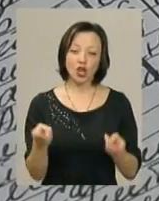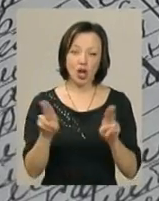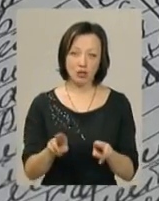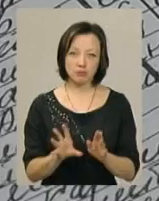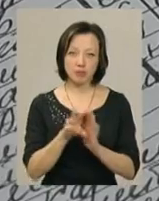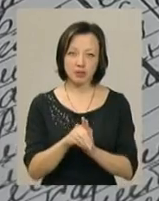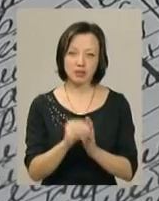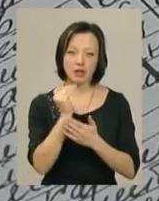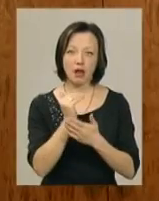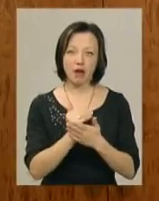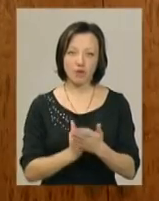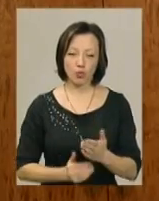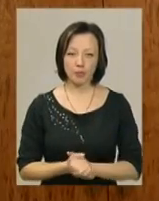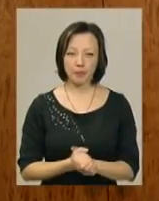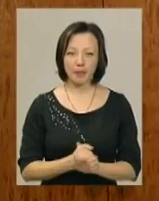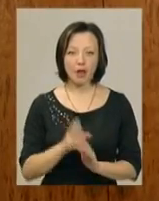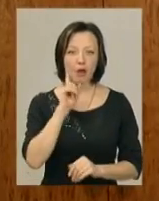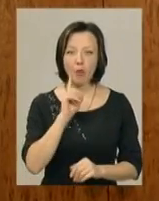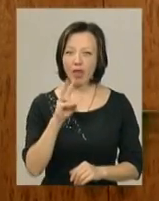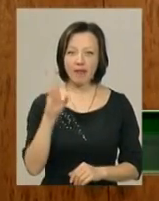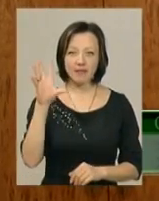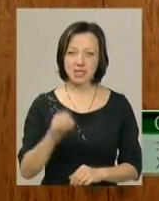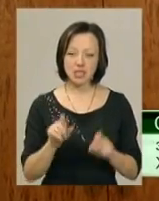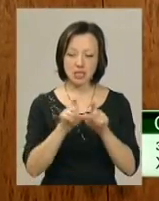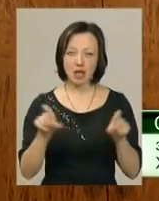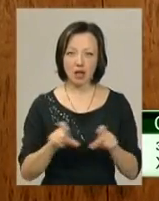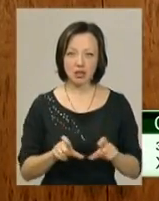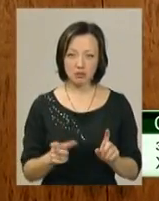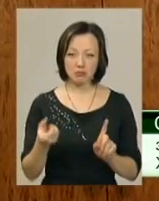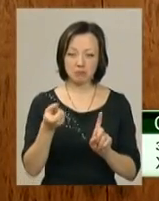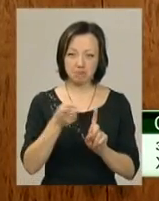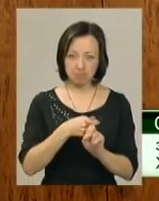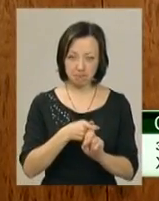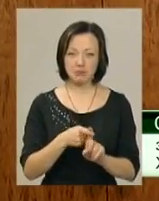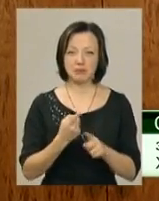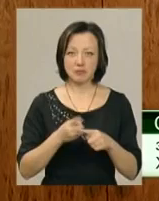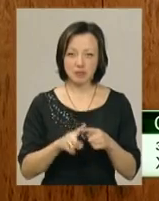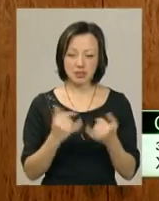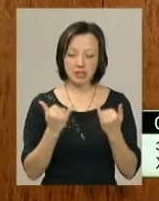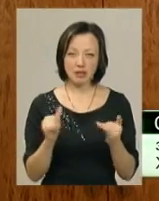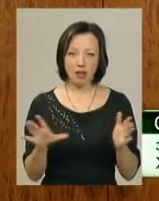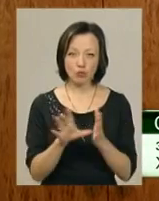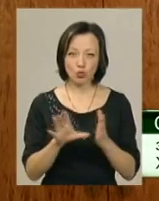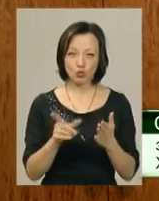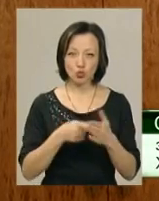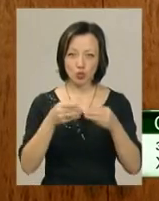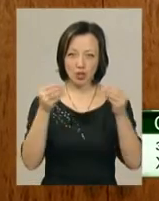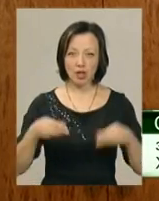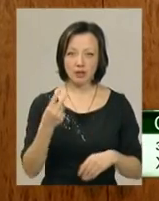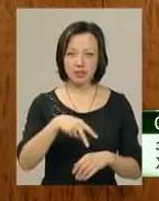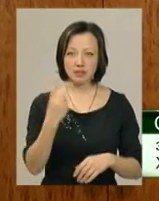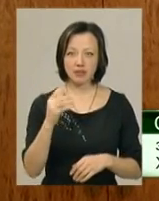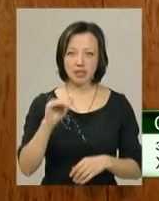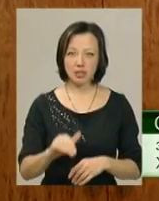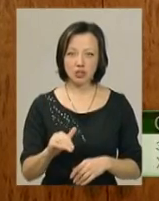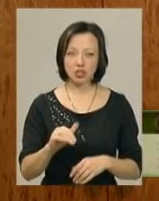приєднуються за графіком. Поки не всі заклади підключені. Наразі в нас в електронному журналі 22 тисячі